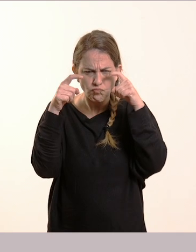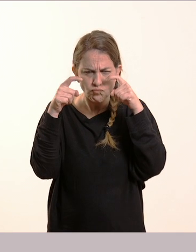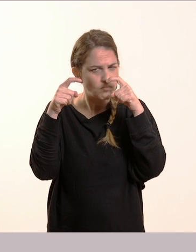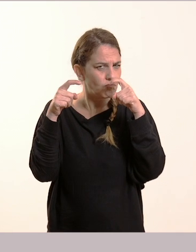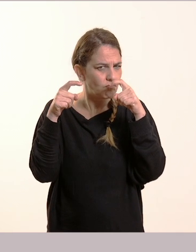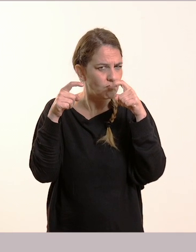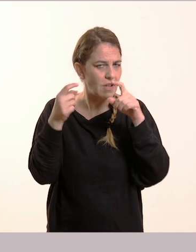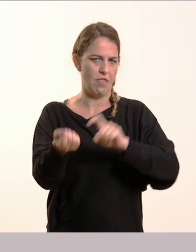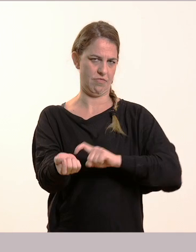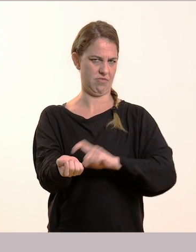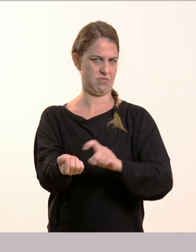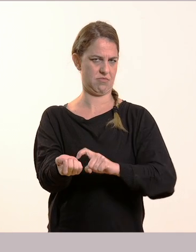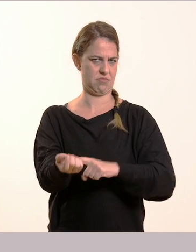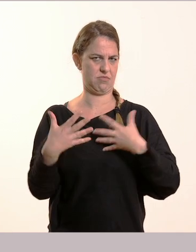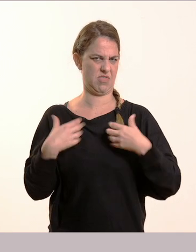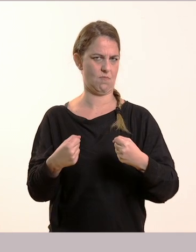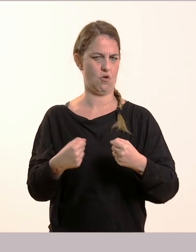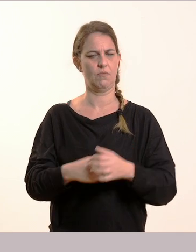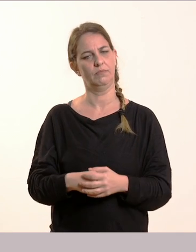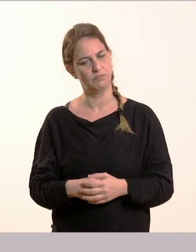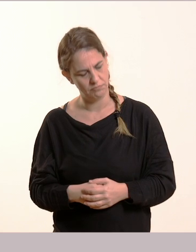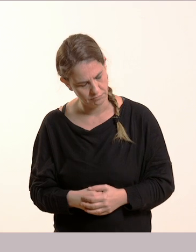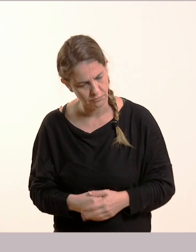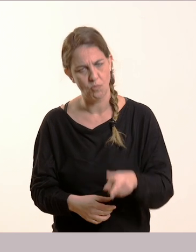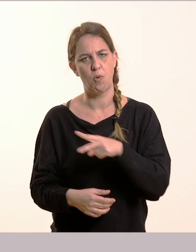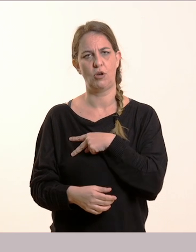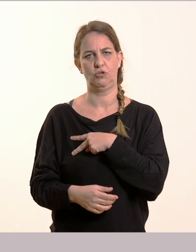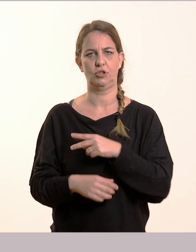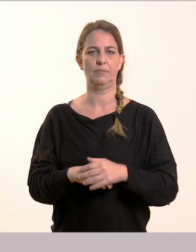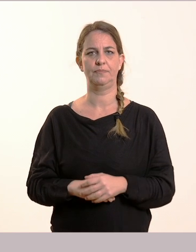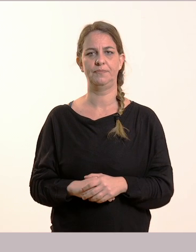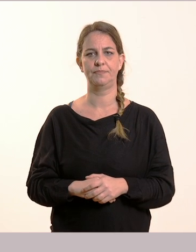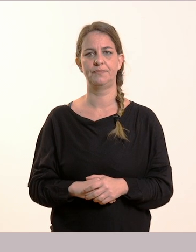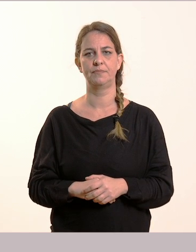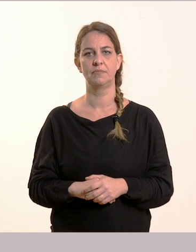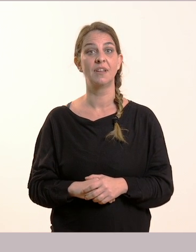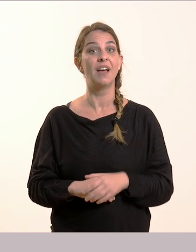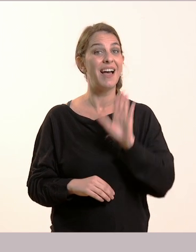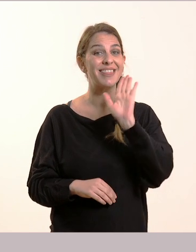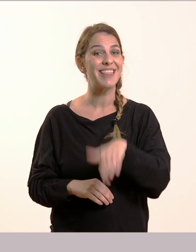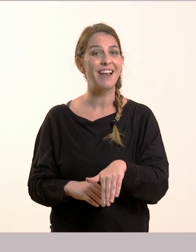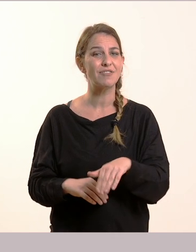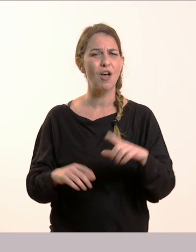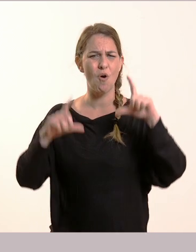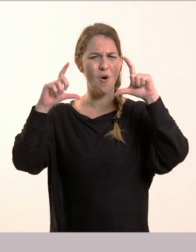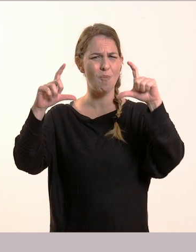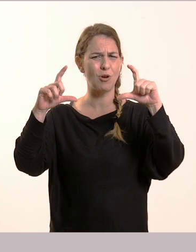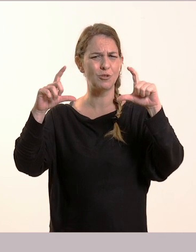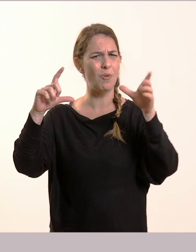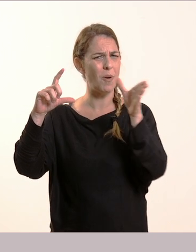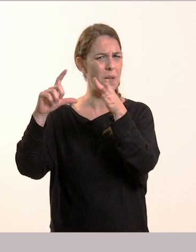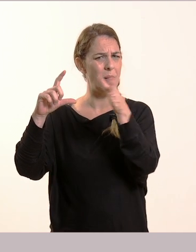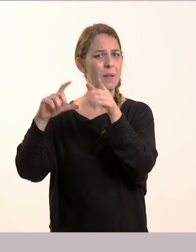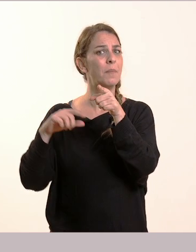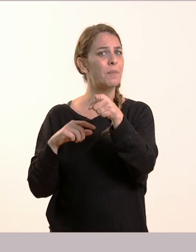Θυμωμένη. Πάρα πολύ ωραία! Θυμός αυτό το συνέσθημα. Και το τελευταίο παιδάκι που δείχνει έτσι,